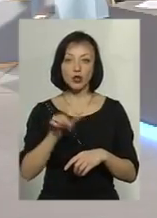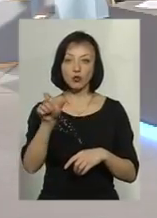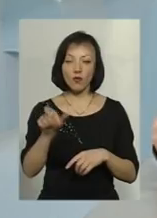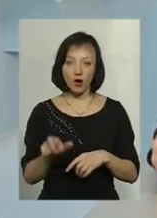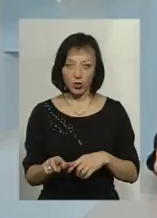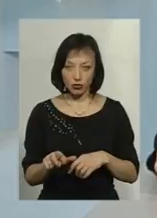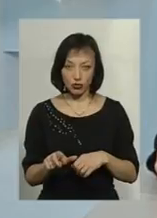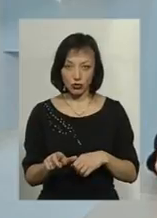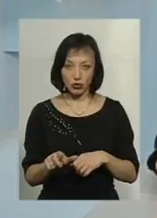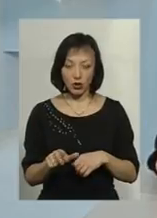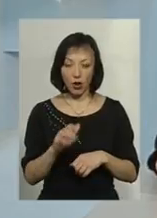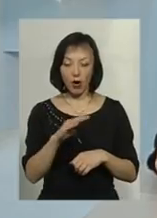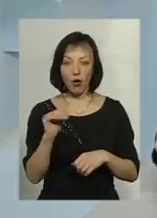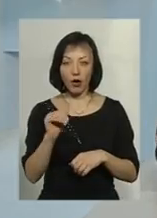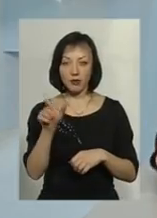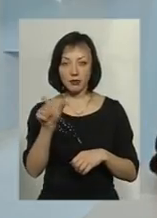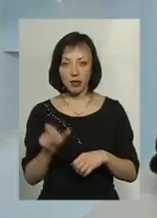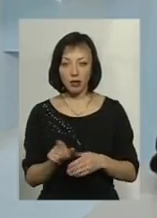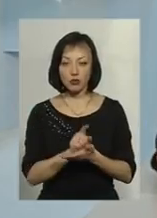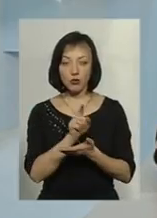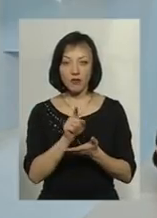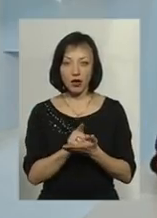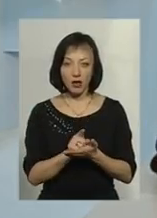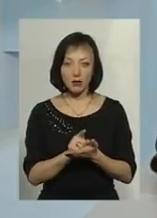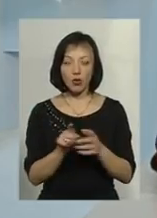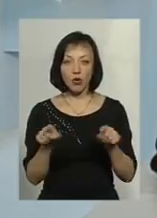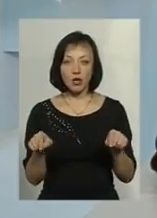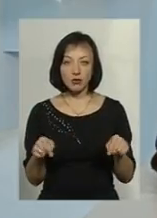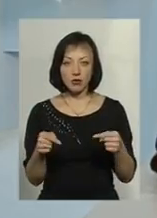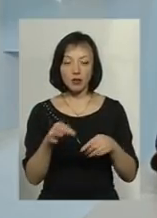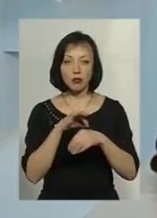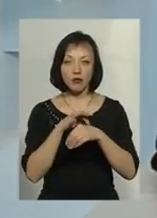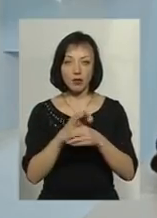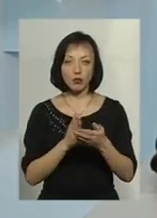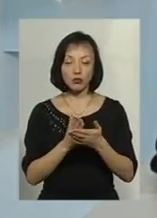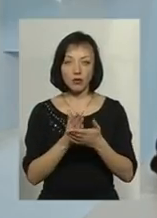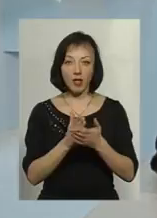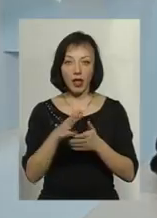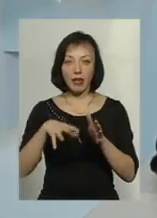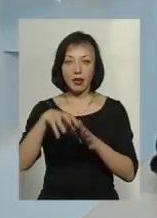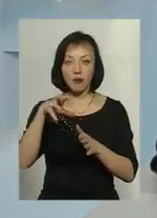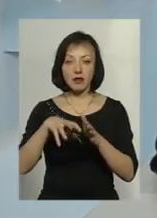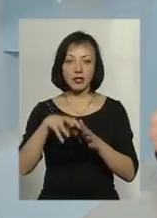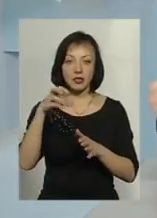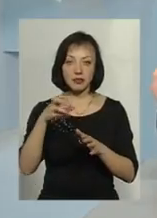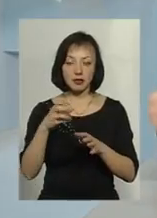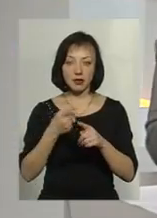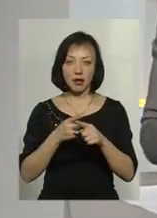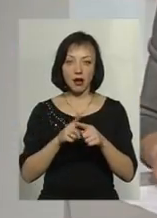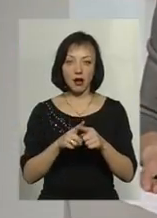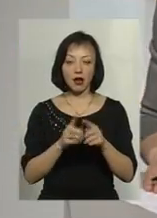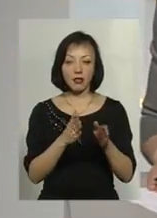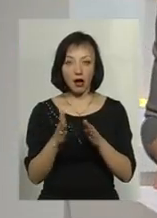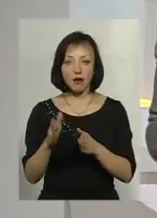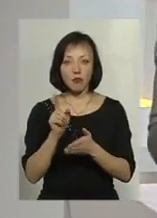арендар зобов'язаний організувати проведення обслуговування димовентиляційних каналів. Те саме